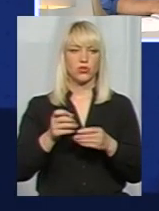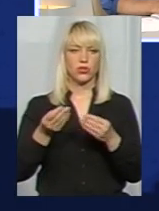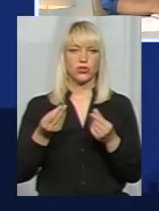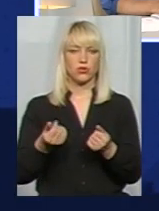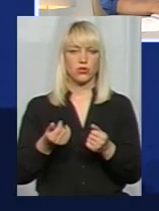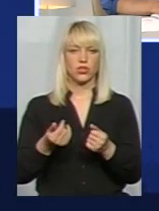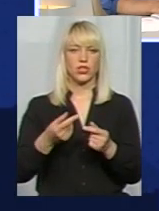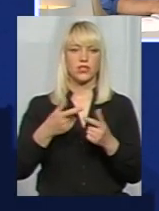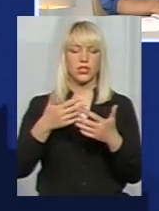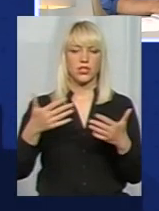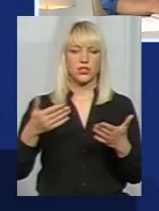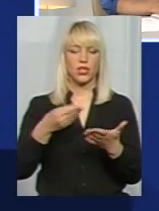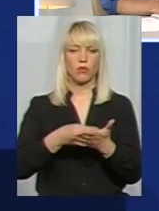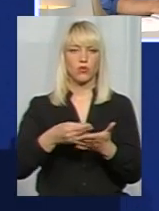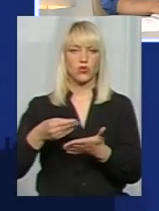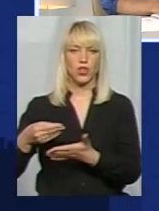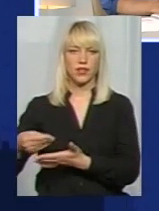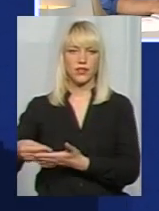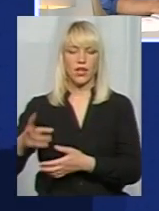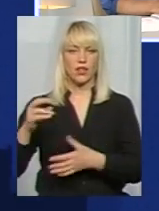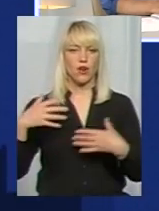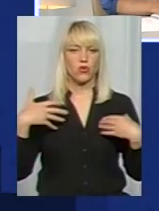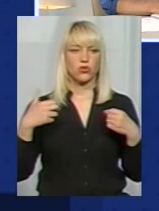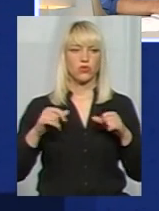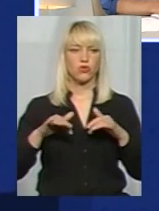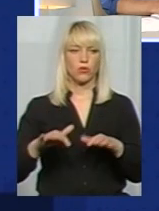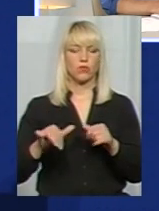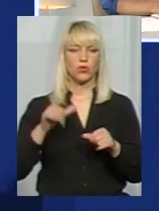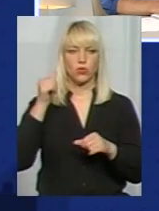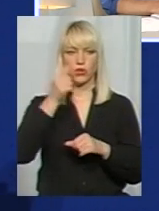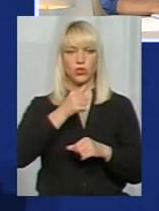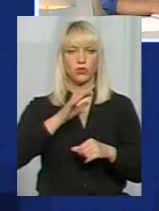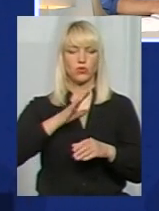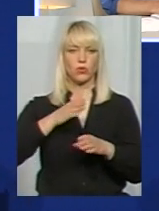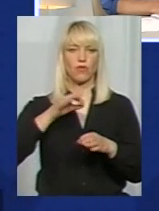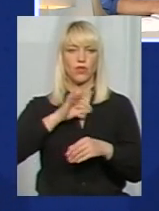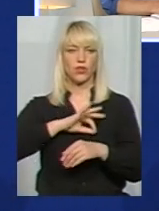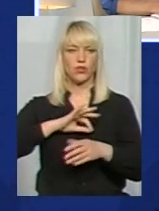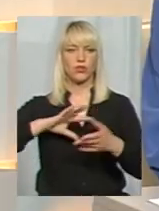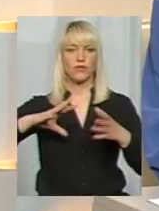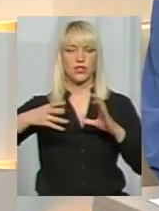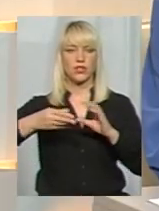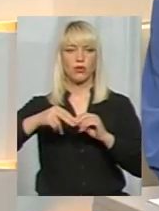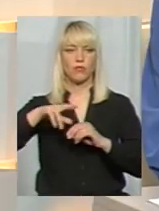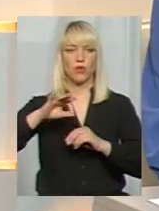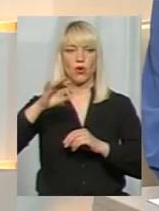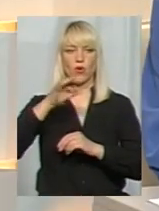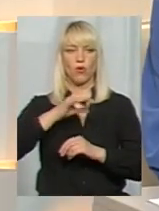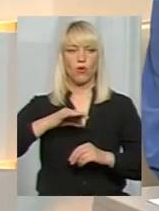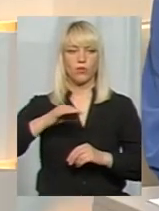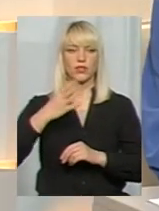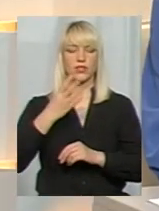завжди йде із різних бюджетів, на оздоровчу компанію минулого річ було використано в цілому по області